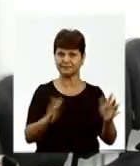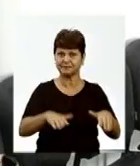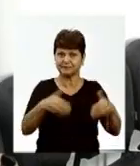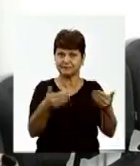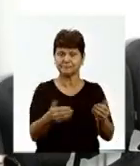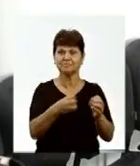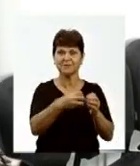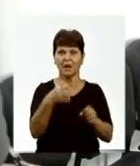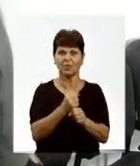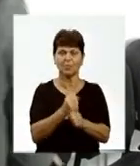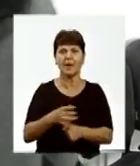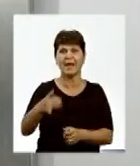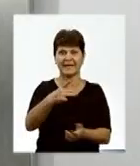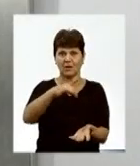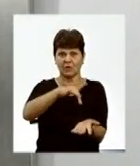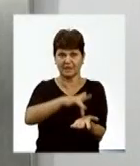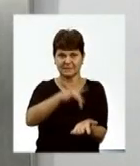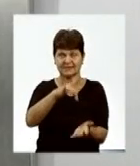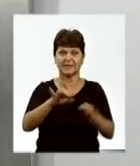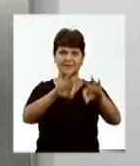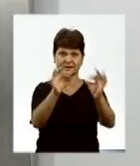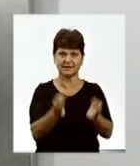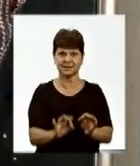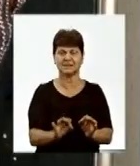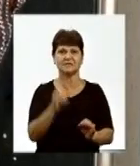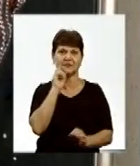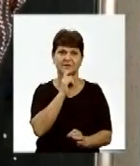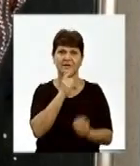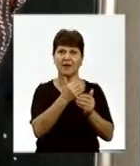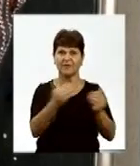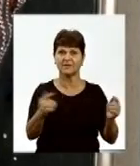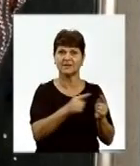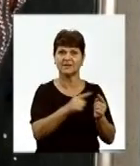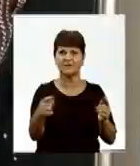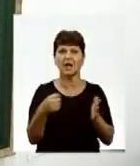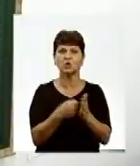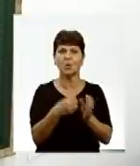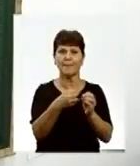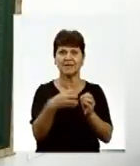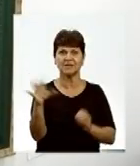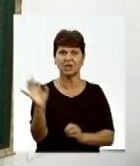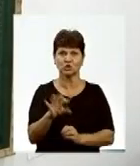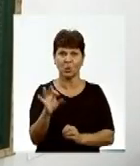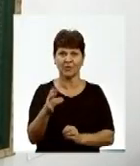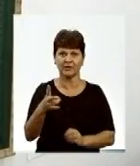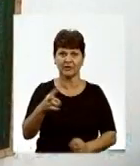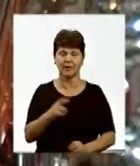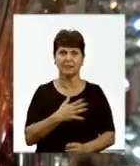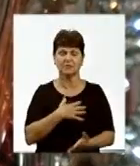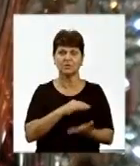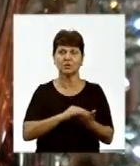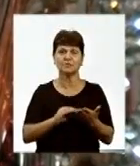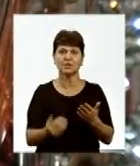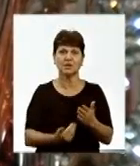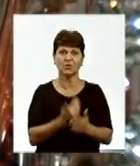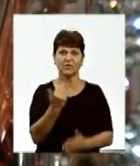15 робіт. У регіональному центрі сучасного мистецтва у Вінниці виставка триватиме до 15 жовтня. Вікторія Гетьман, Олександр